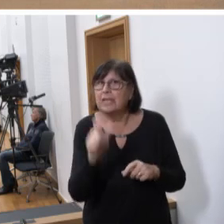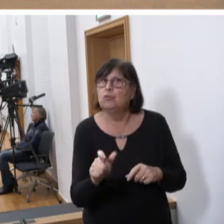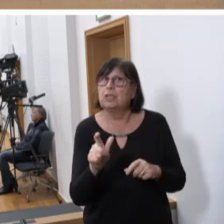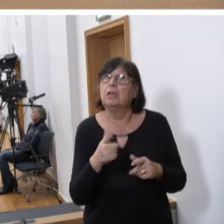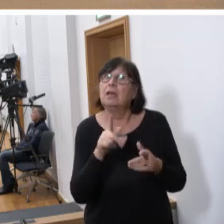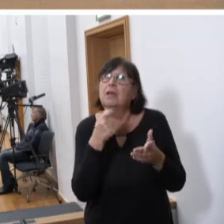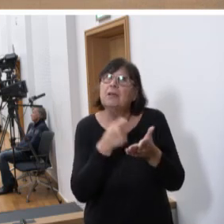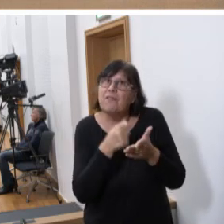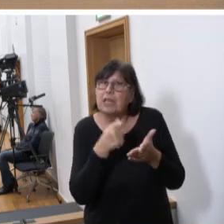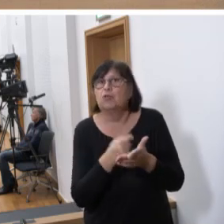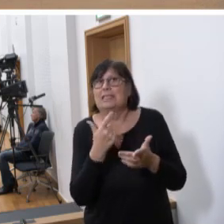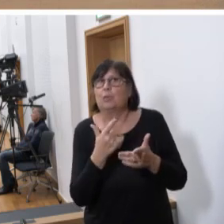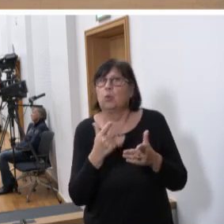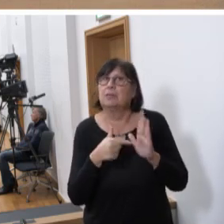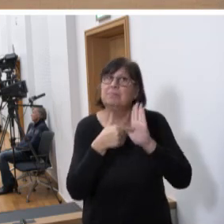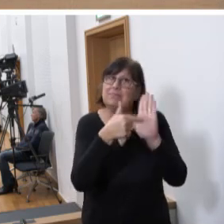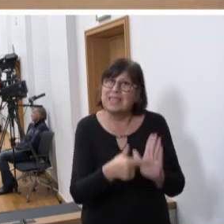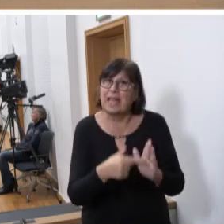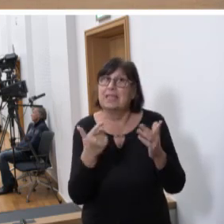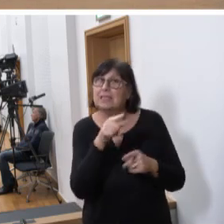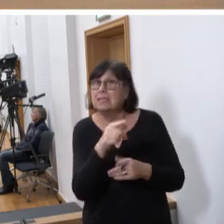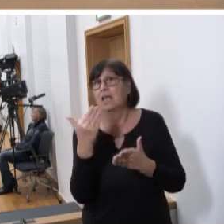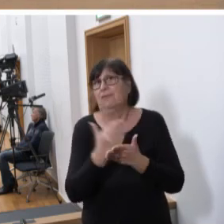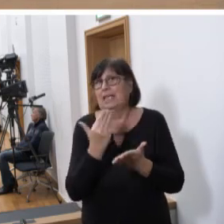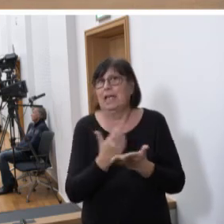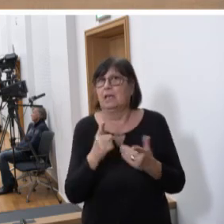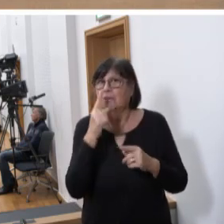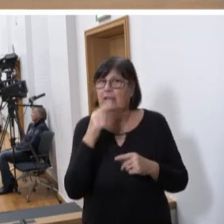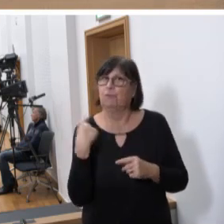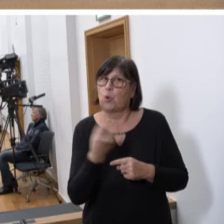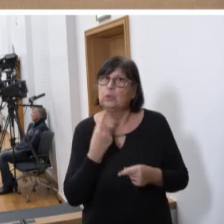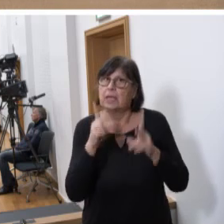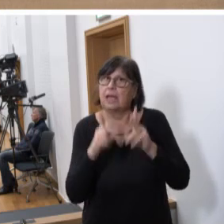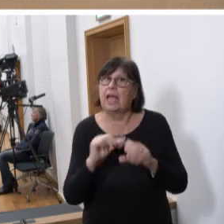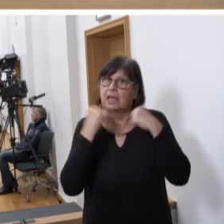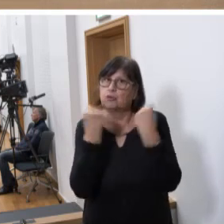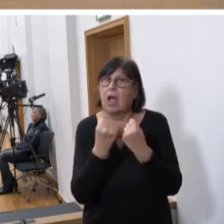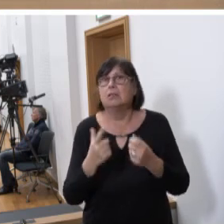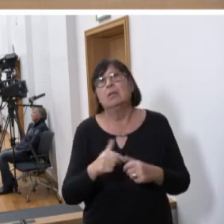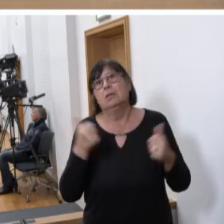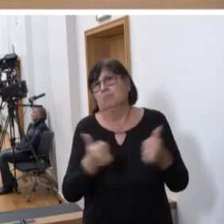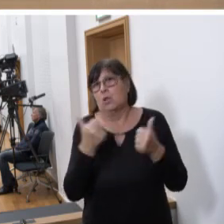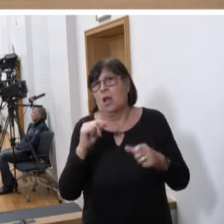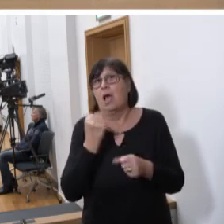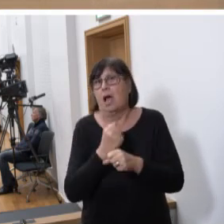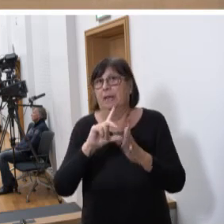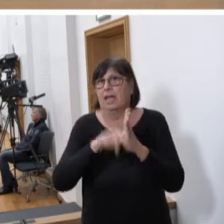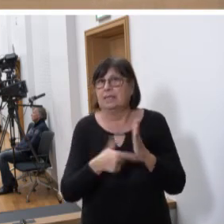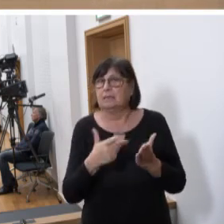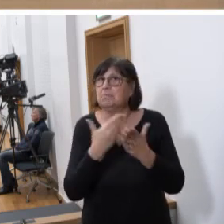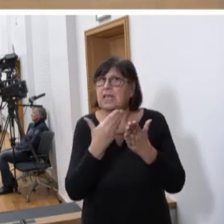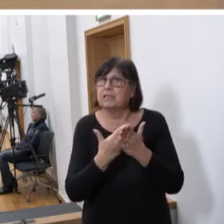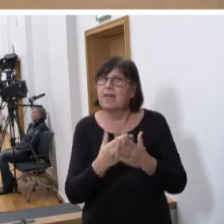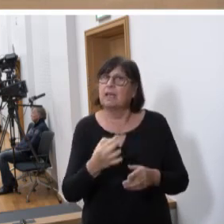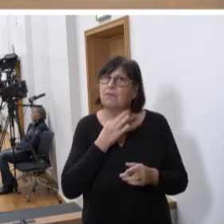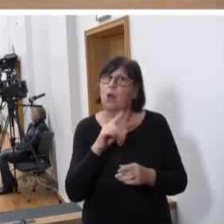entgegenzubringen, die sie verdienen, wenn sie für unseren Rechtsstaat diese großartige Arbeit leisten. Und deswegen wollen wir ihnen